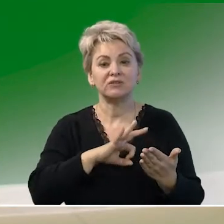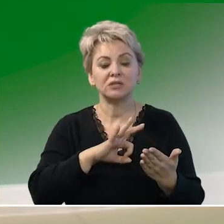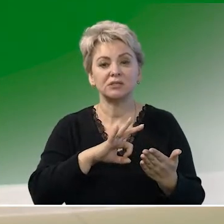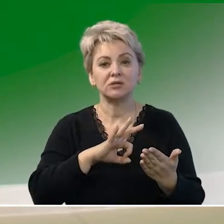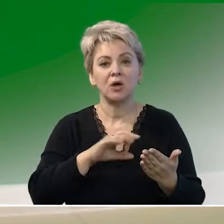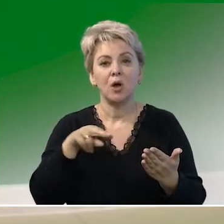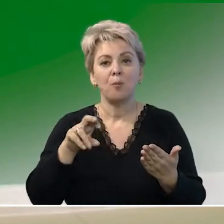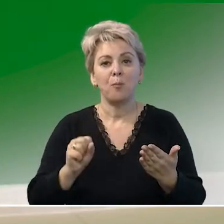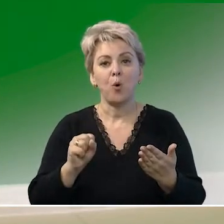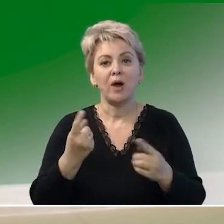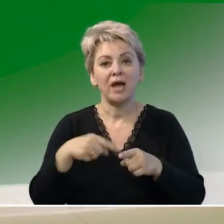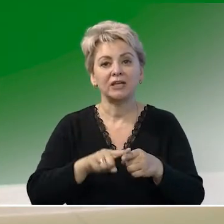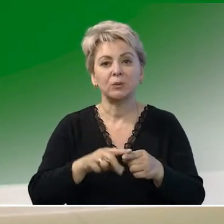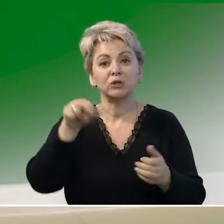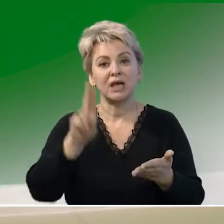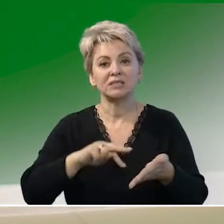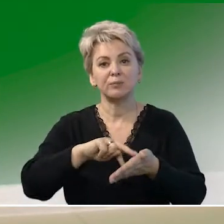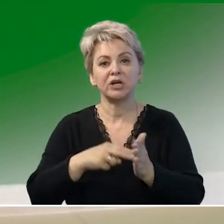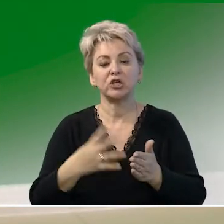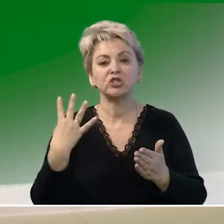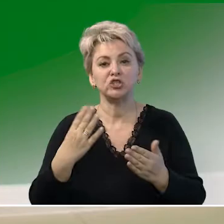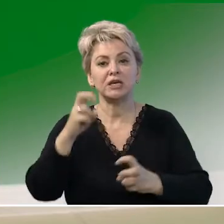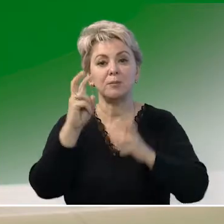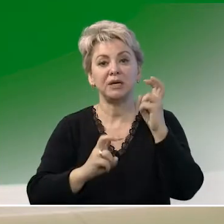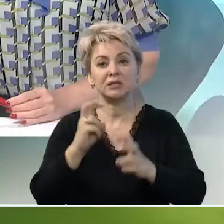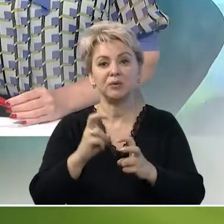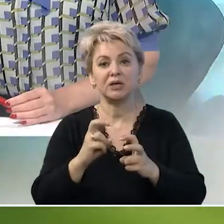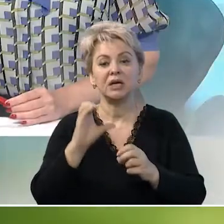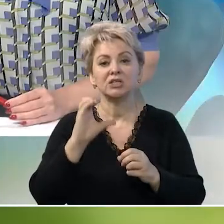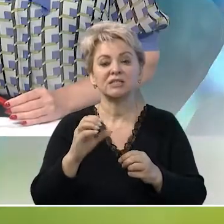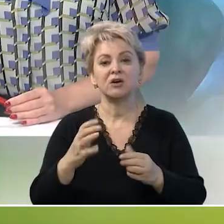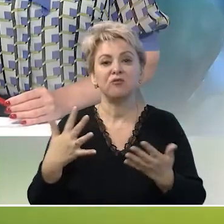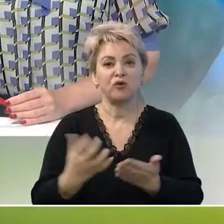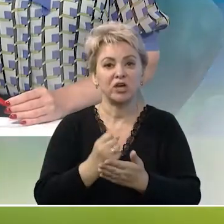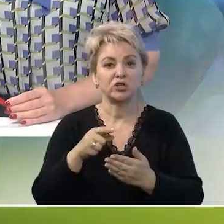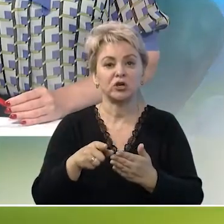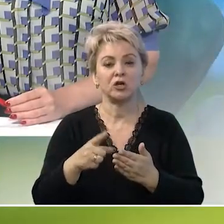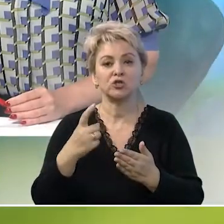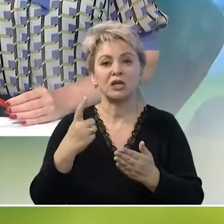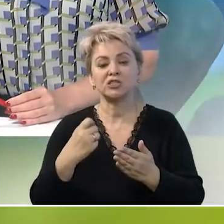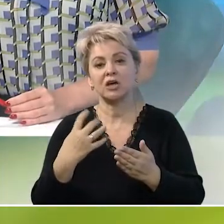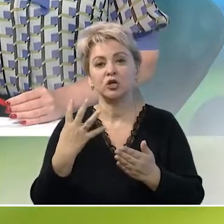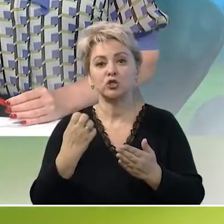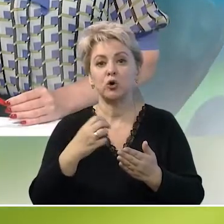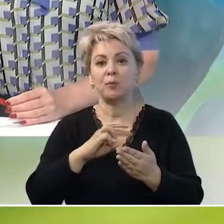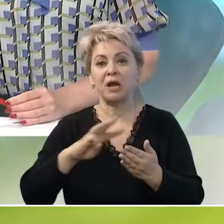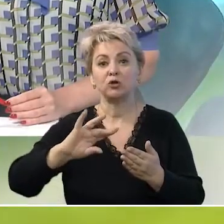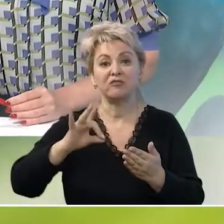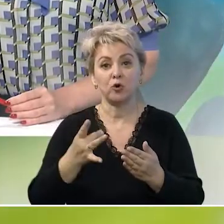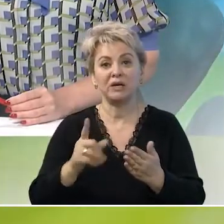по именно этому нацпроекту. То есть четыре предприятия с выручкой под стаду 400 миллионов рублей